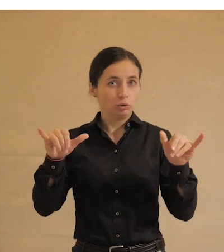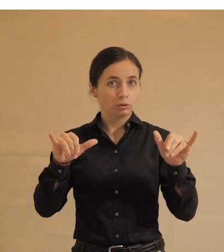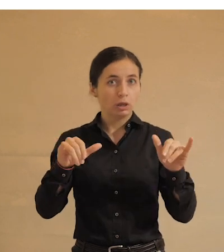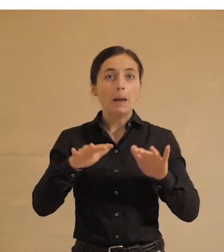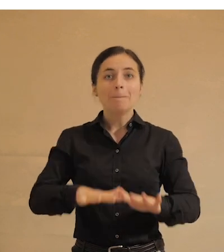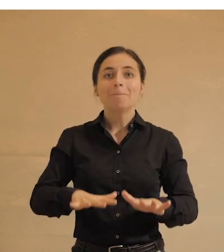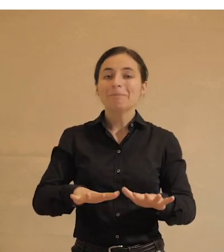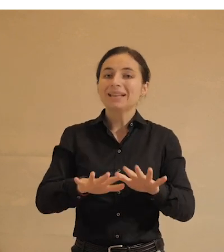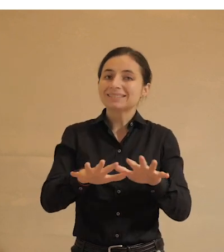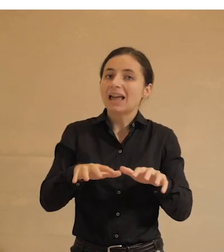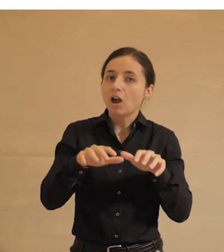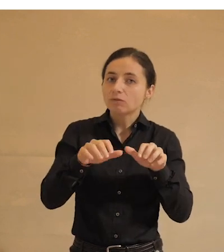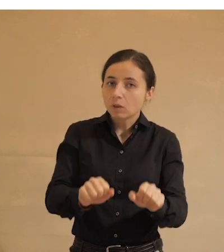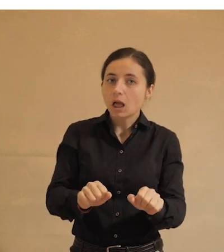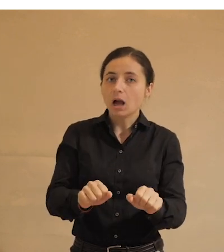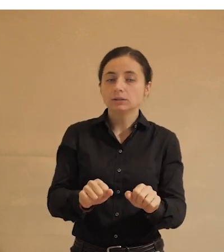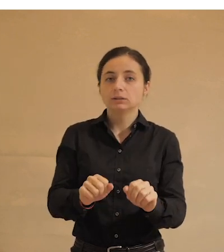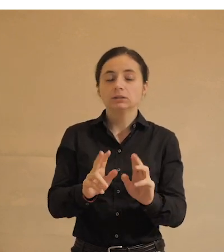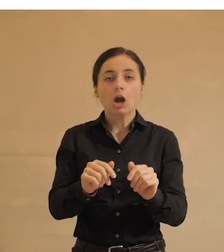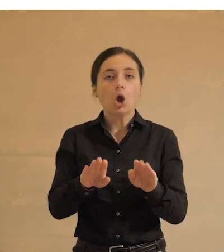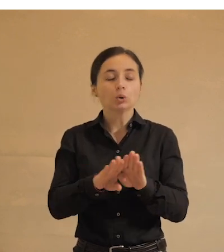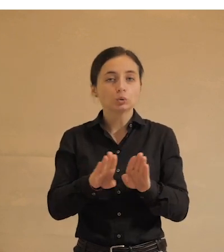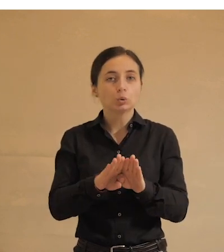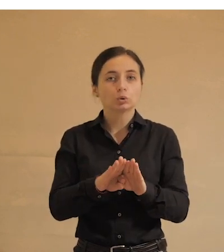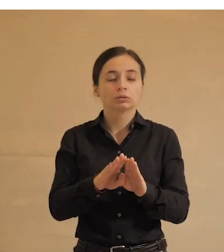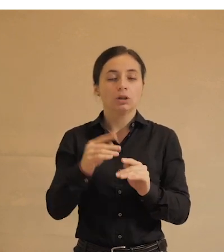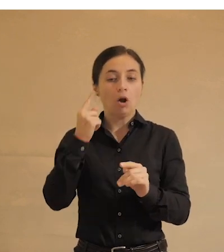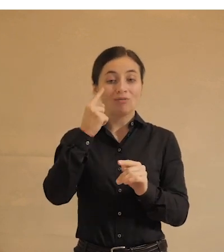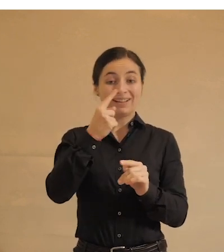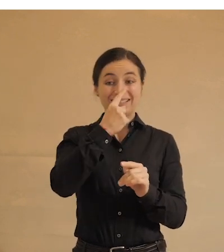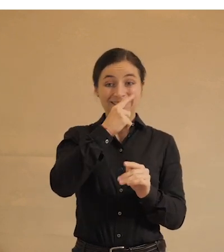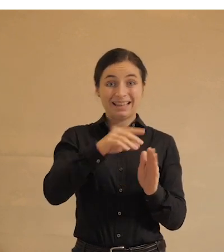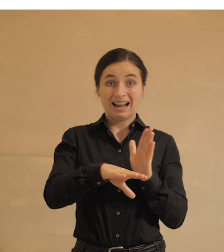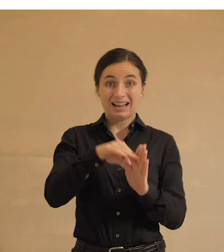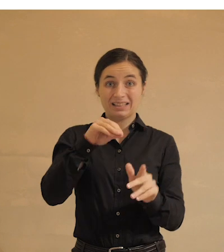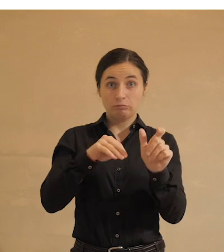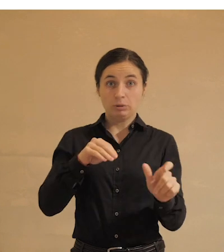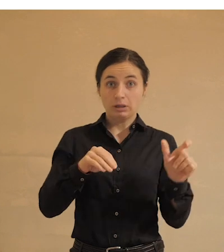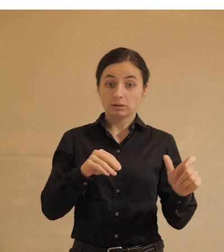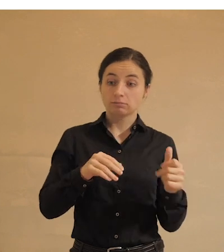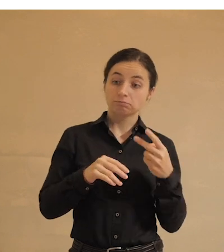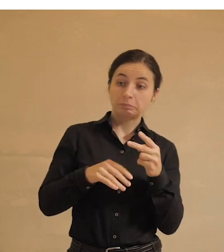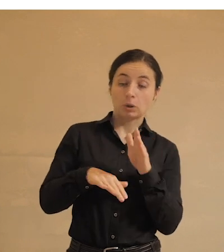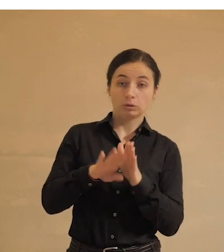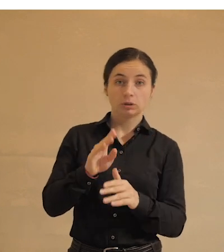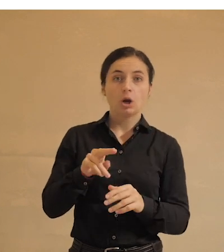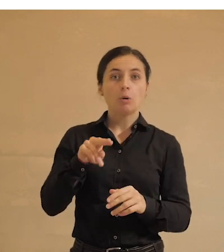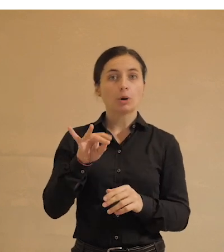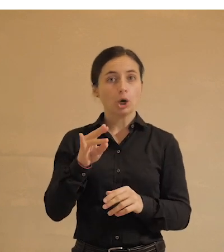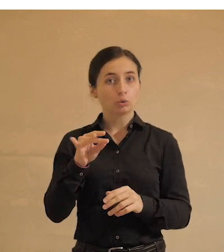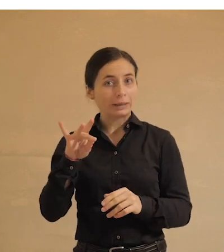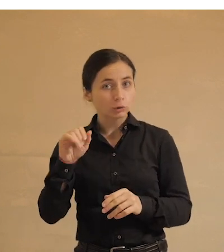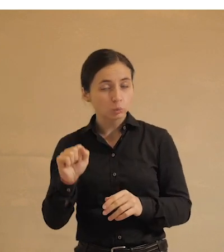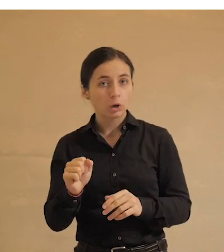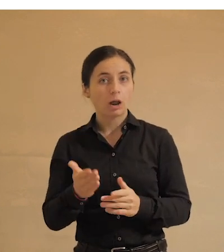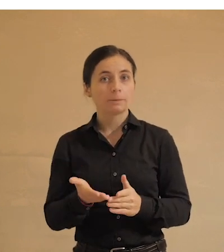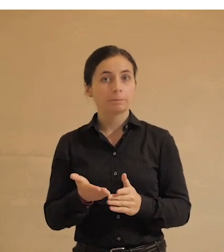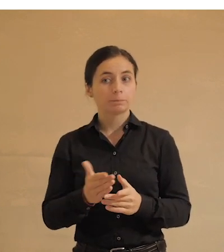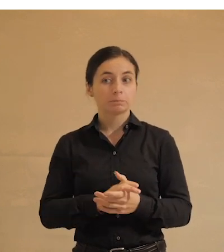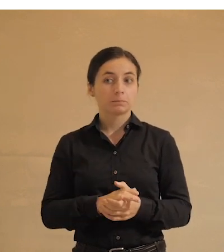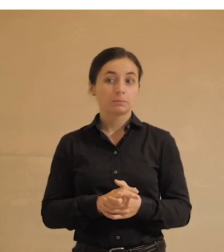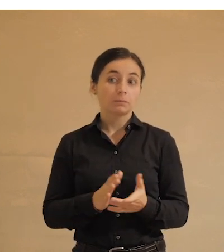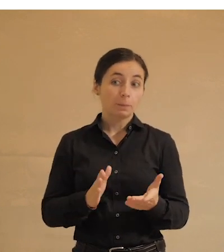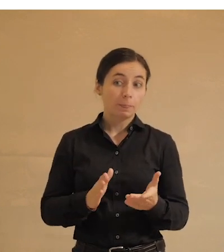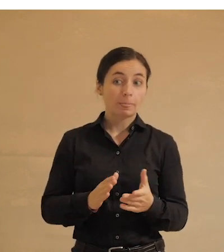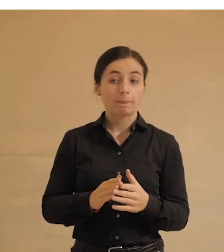Местные власти, смотрите, как, так сказать, в глазах респондентов стали лучше выглядеть. Прокуратура почему-то, ее-то за